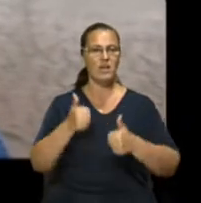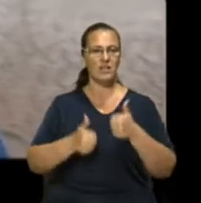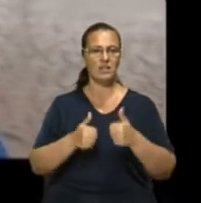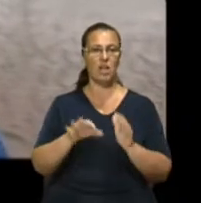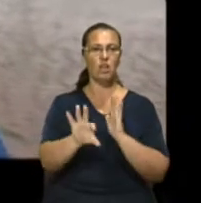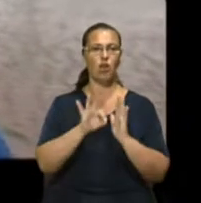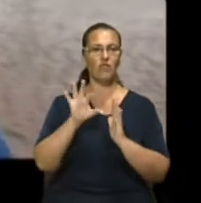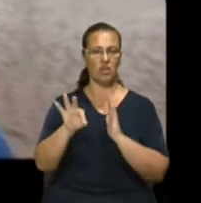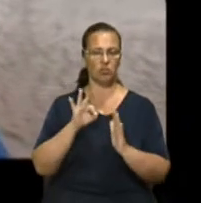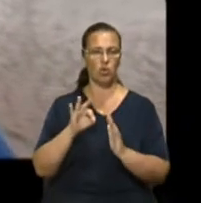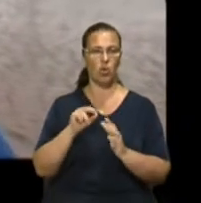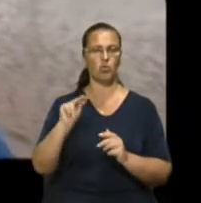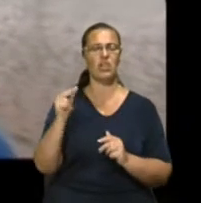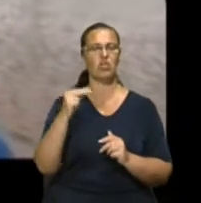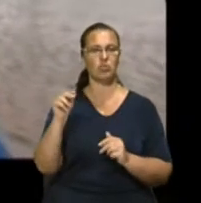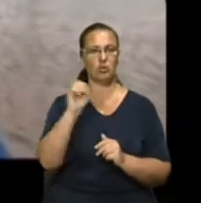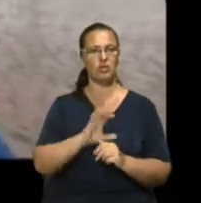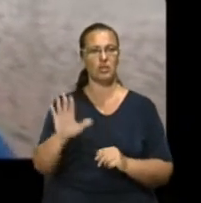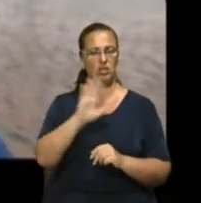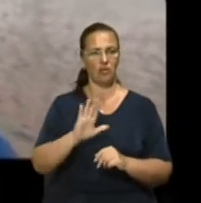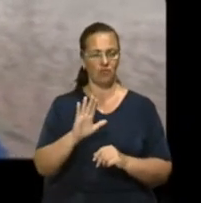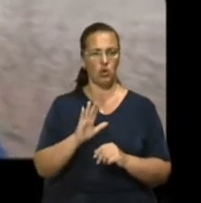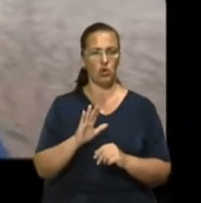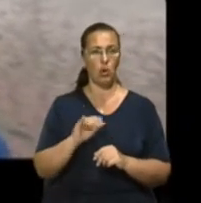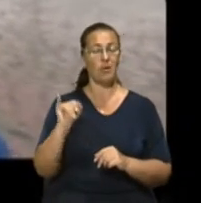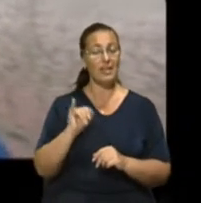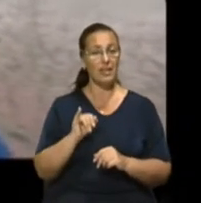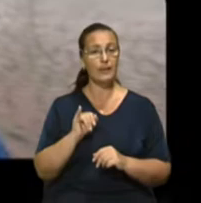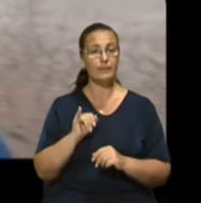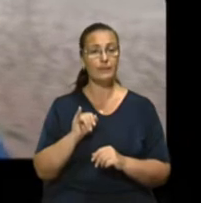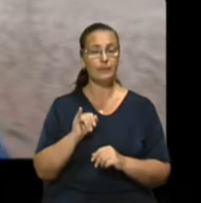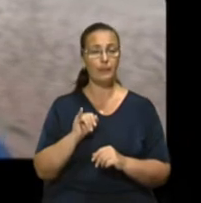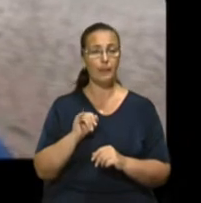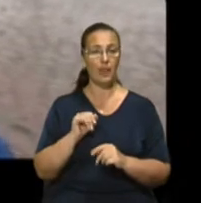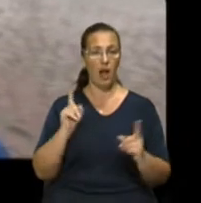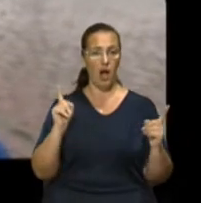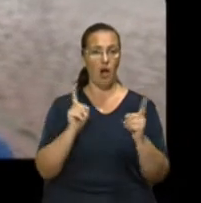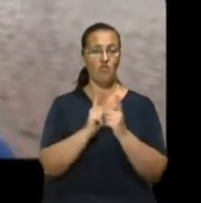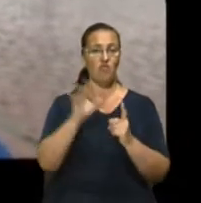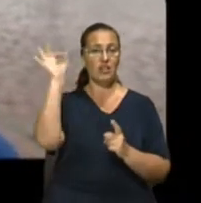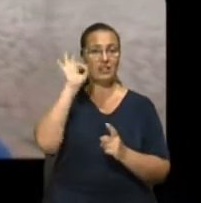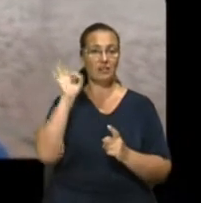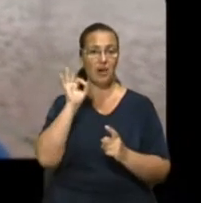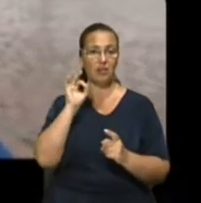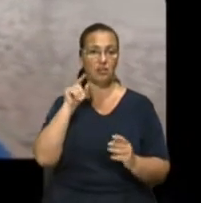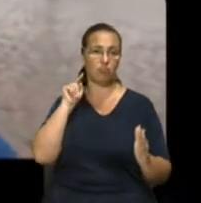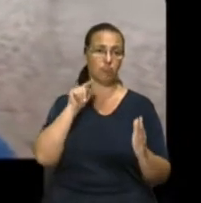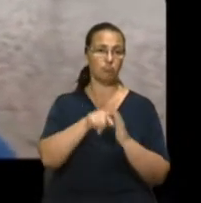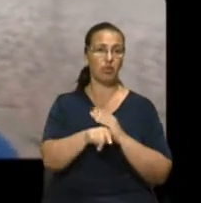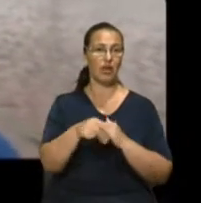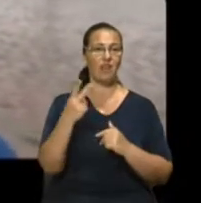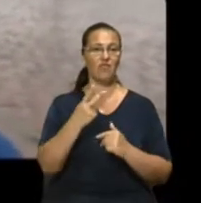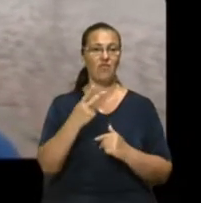який відбуватиметься 2021 року. І, зокрема, в дебюті поєдинку Німкені забили два голи